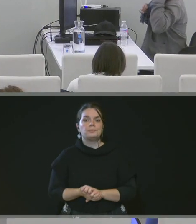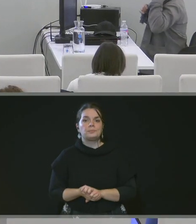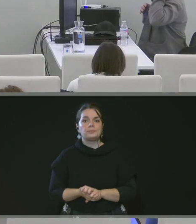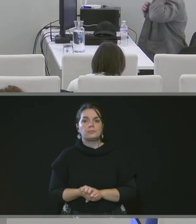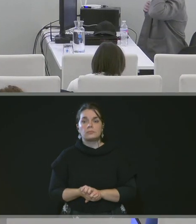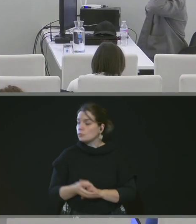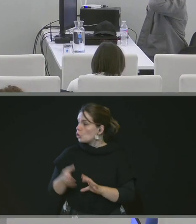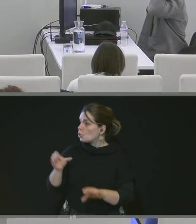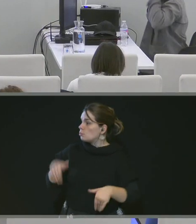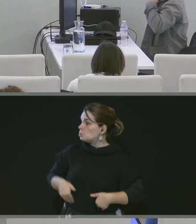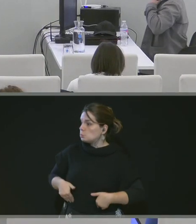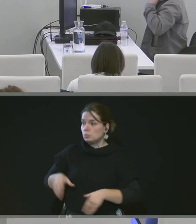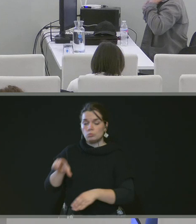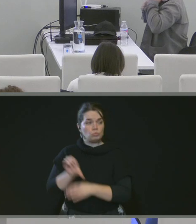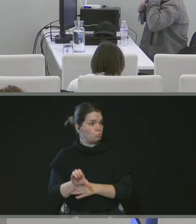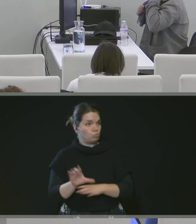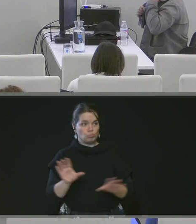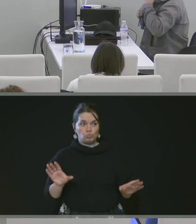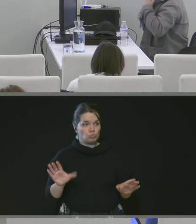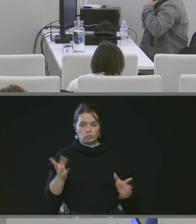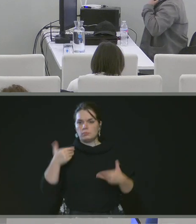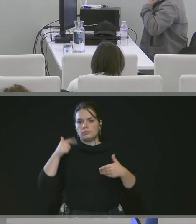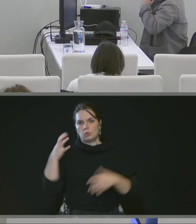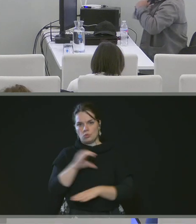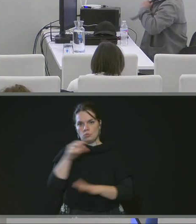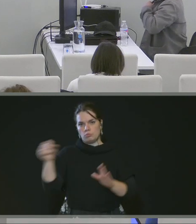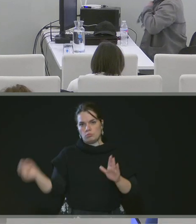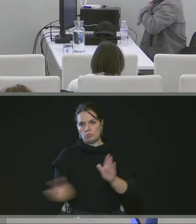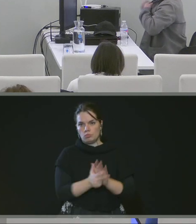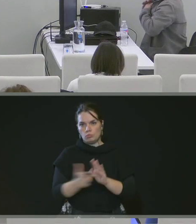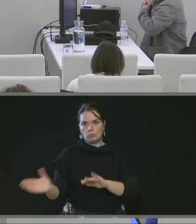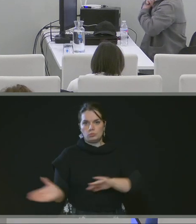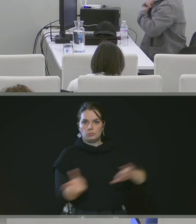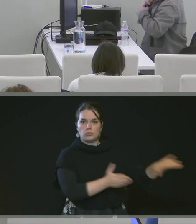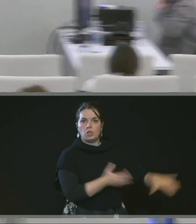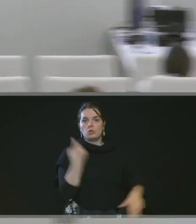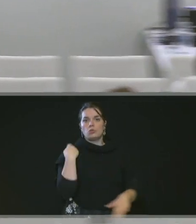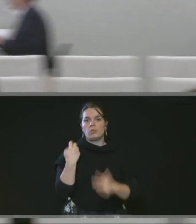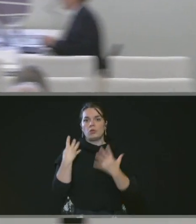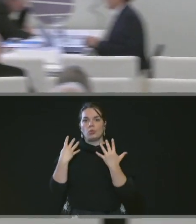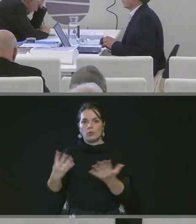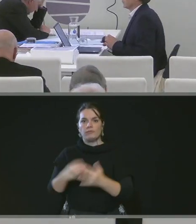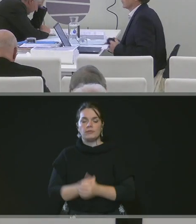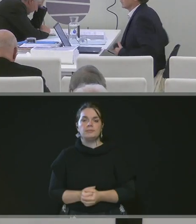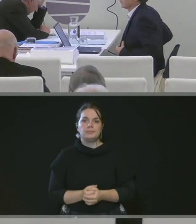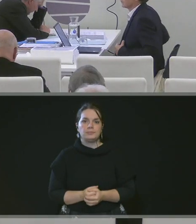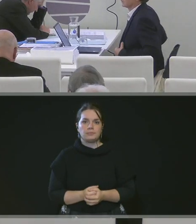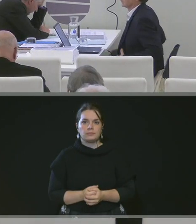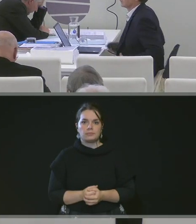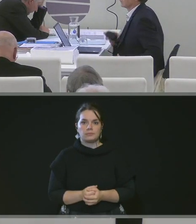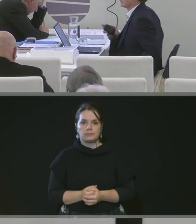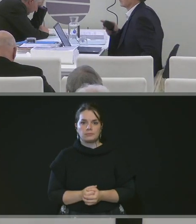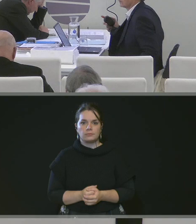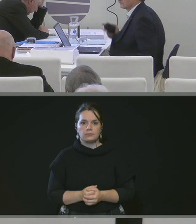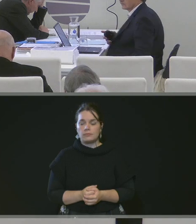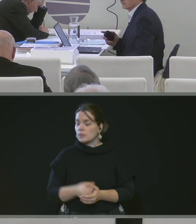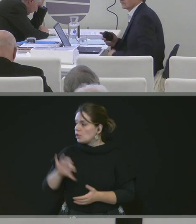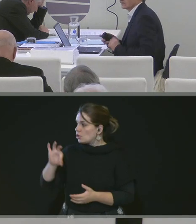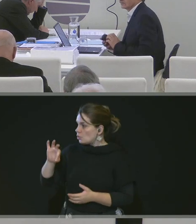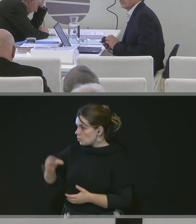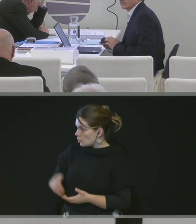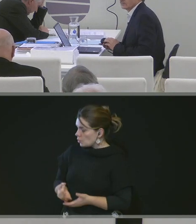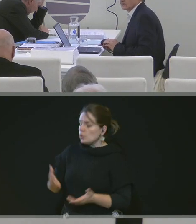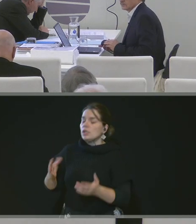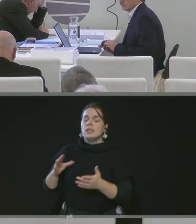Pas de vote contre, pas d'abstention, unanimité. On passe à la numéro 9, Abdelkrim Marchani avec Vera Gros. Oui, c'est